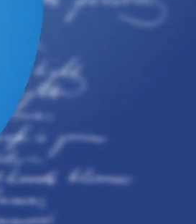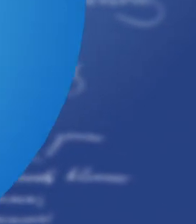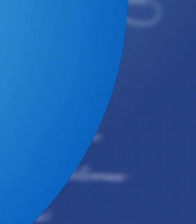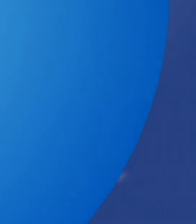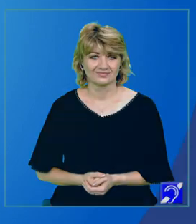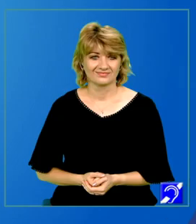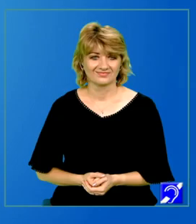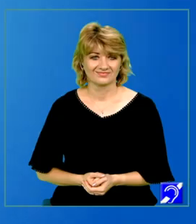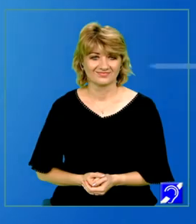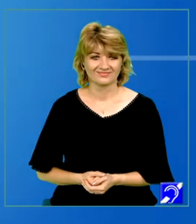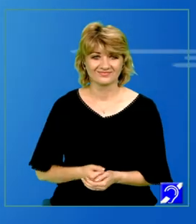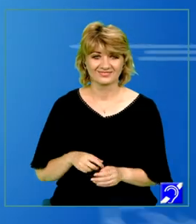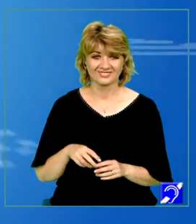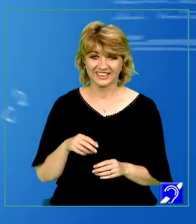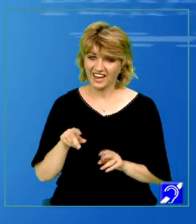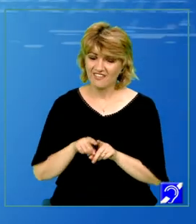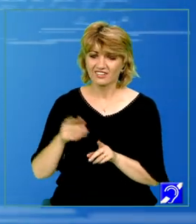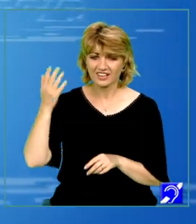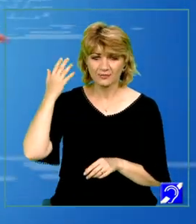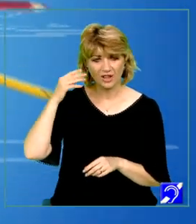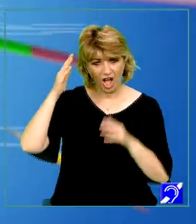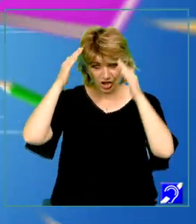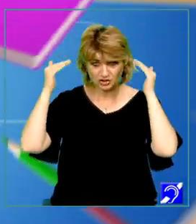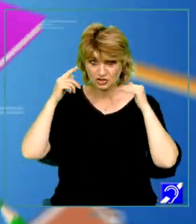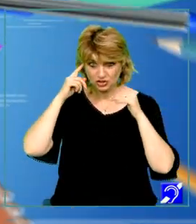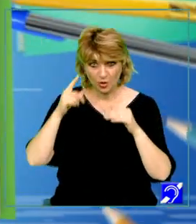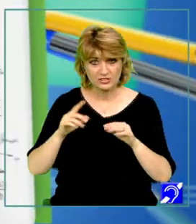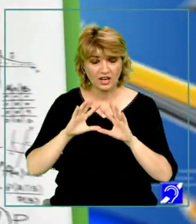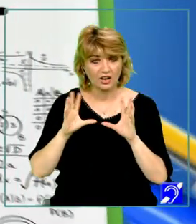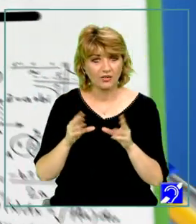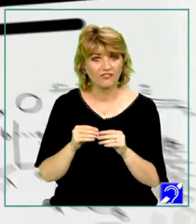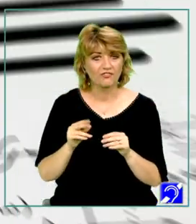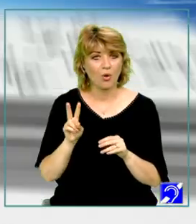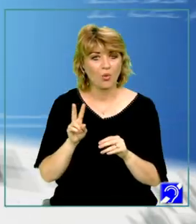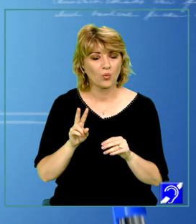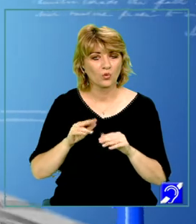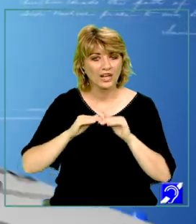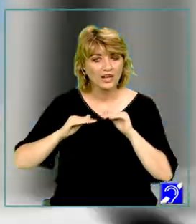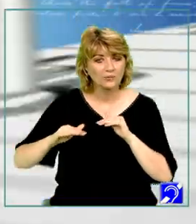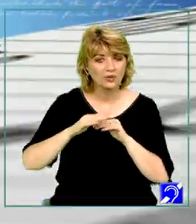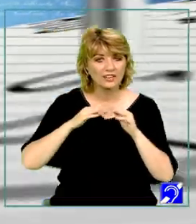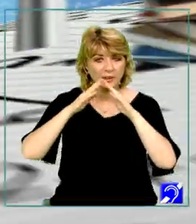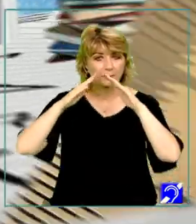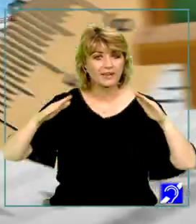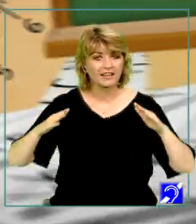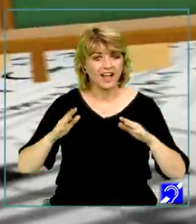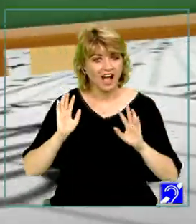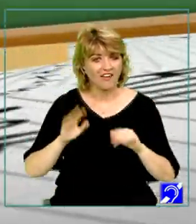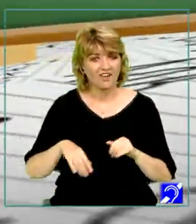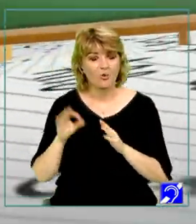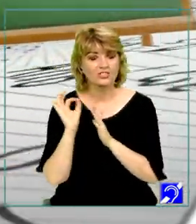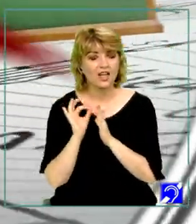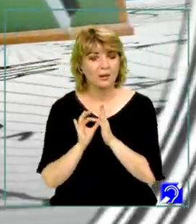Încă din antichitate egiptenii știau să calculeze volumul trunchiului de piramidă iar babilonienii aveau deja tabele